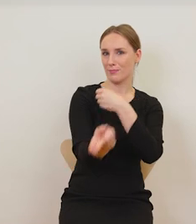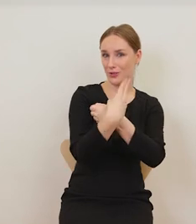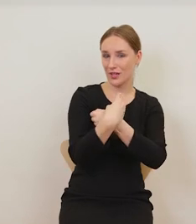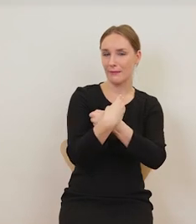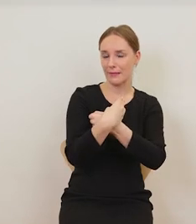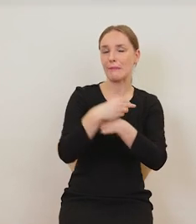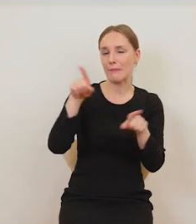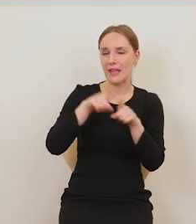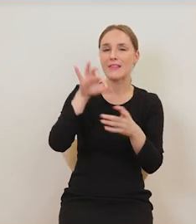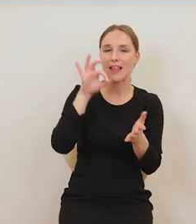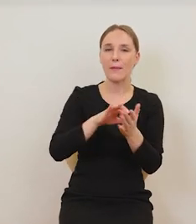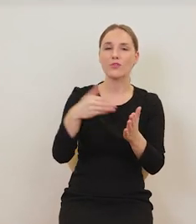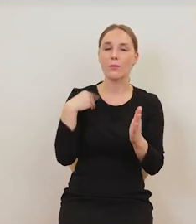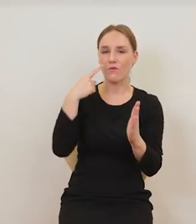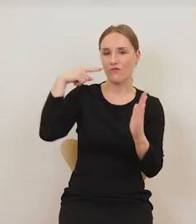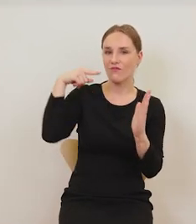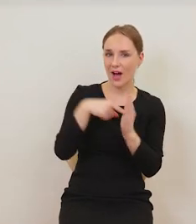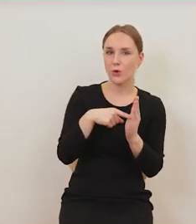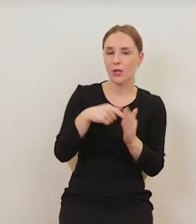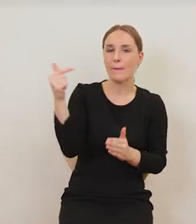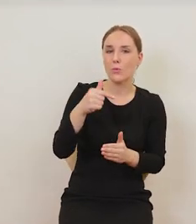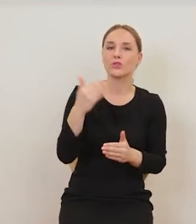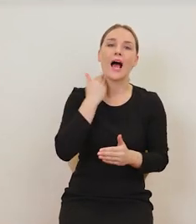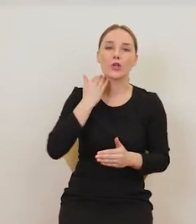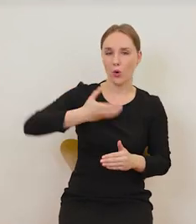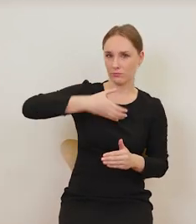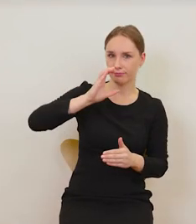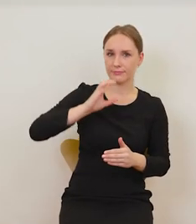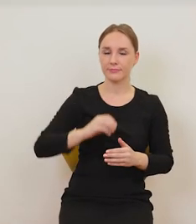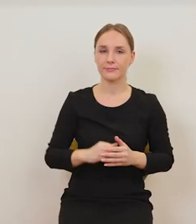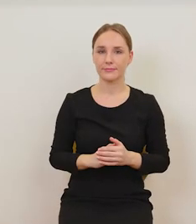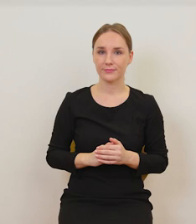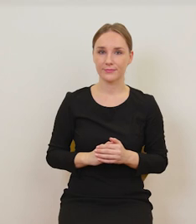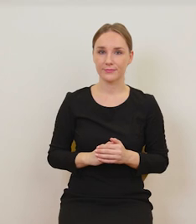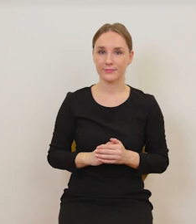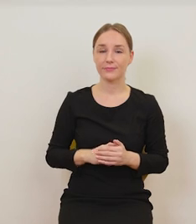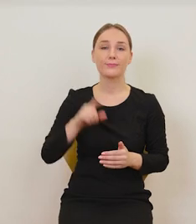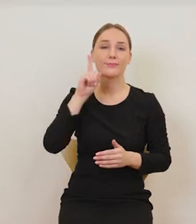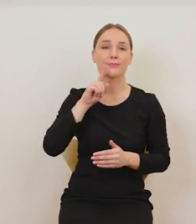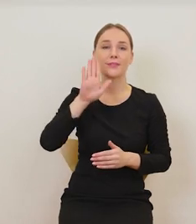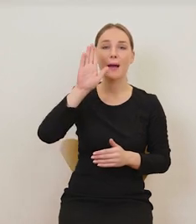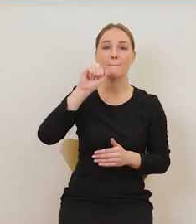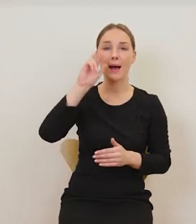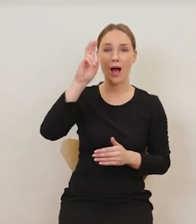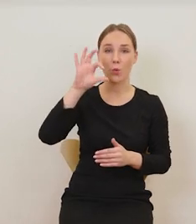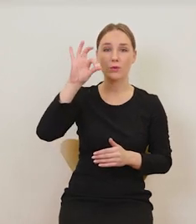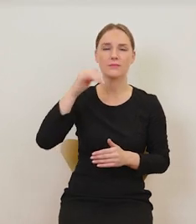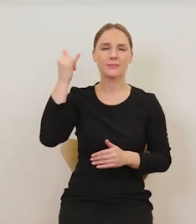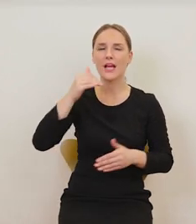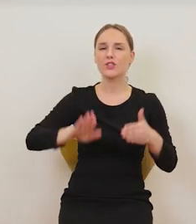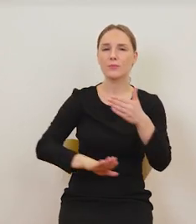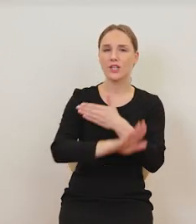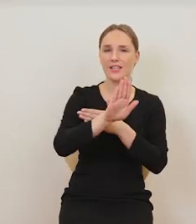tam warunek, żeby wypić określoną ilość alkoholu. Bachus zawsze przedstawiany jest w otoczeniu